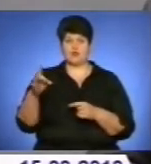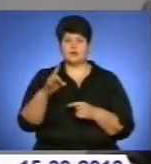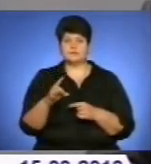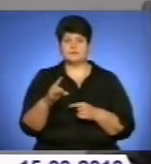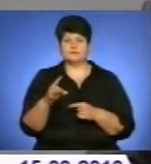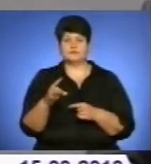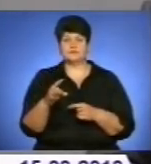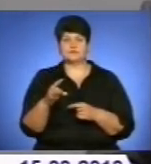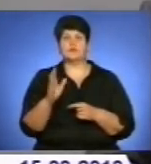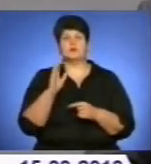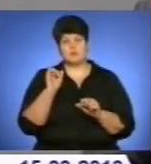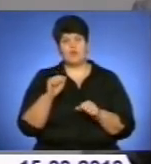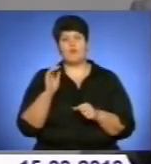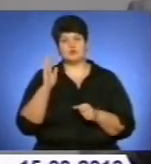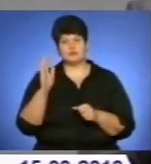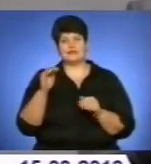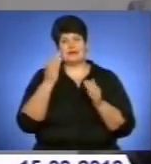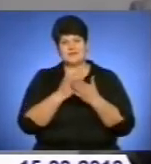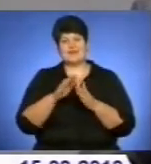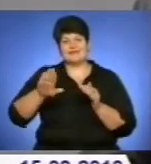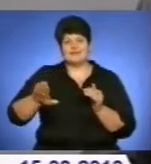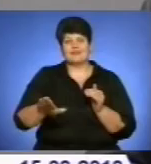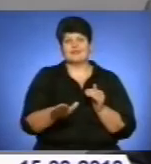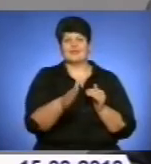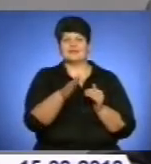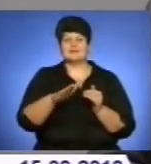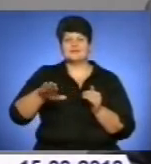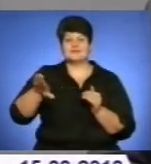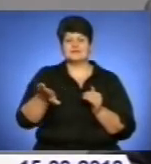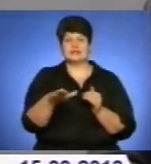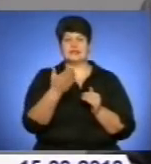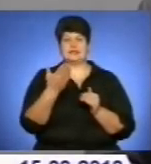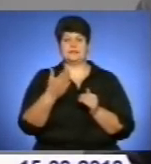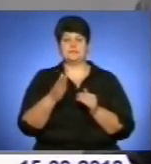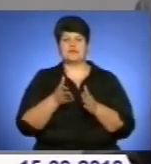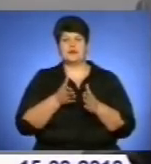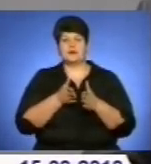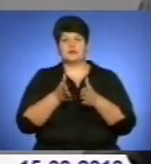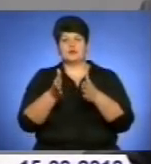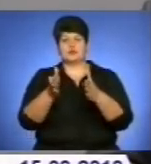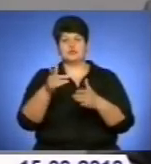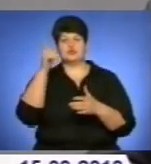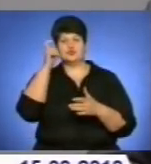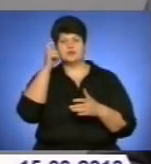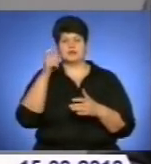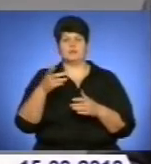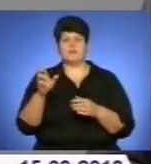оці зони, де може бути підтоплення, є прогнозовані? Чи ще важко сказати? Ну, важко сказати. Я думаю,